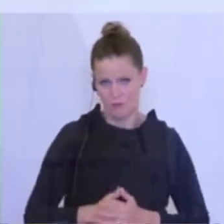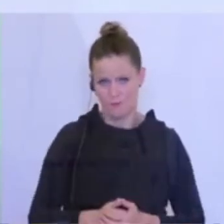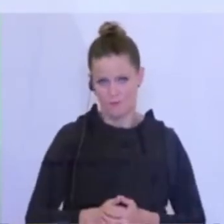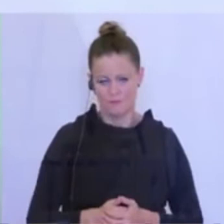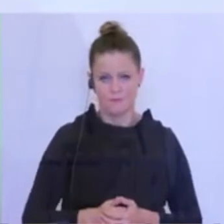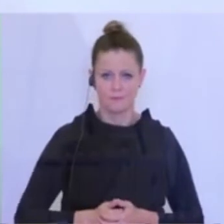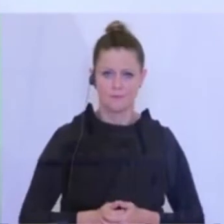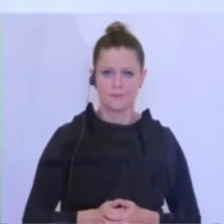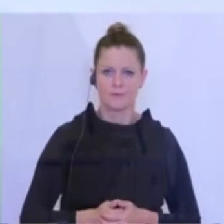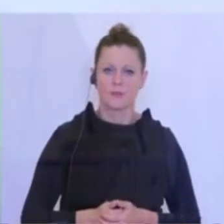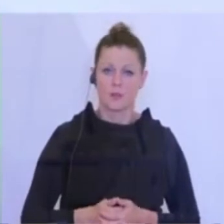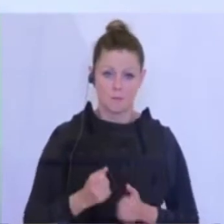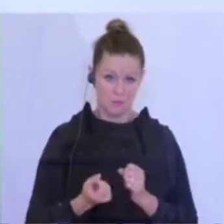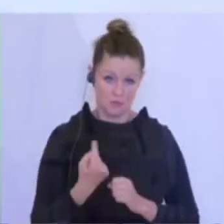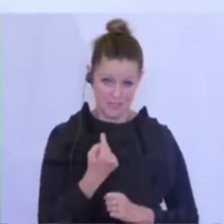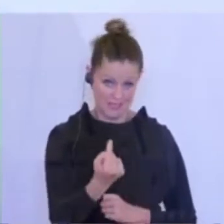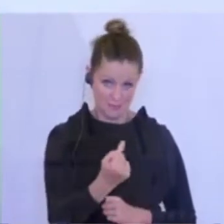Sie dann nicht gutieren.